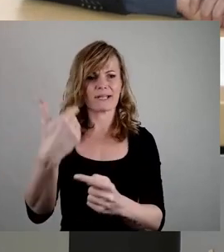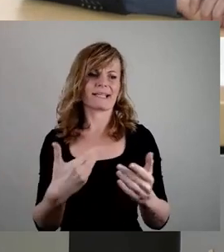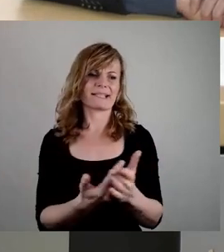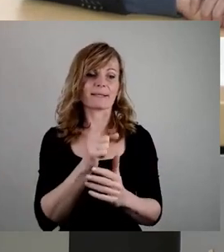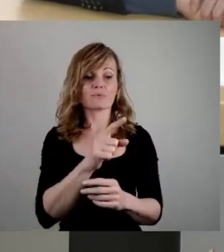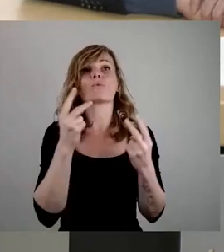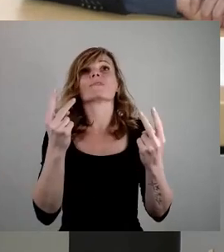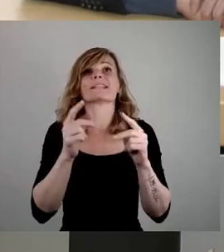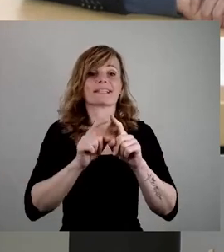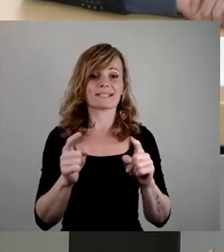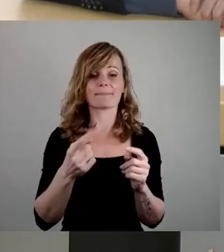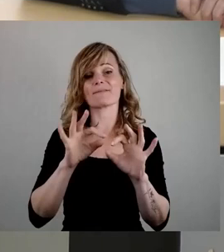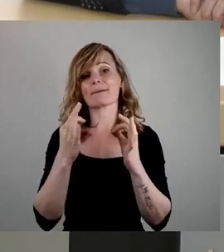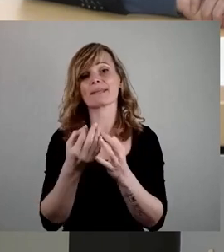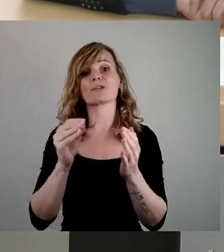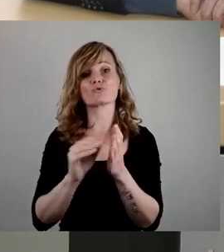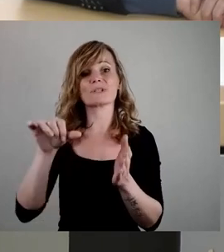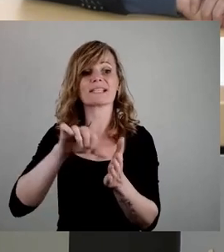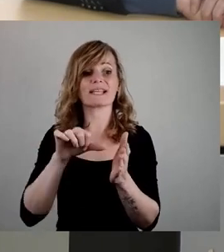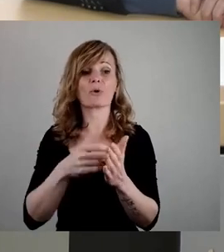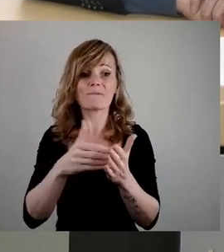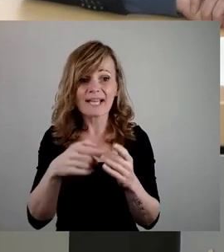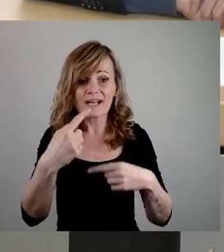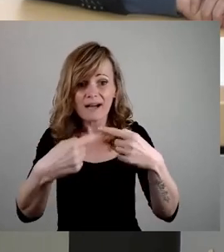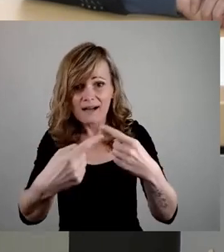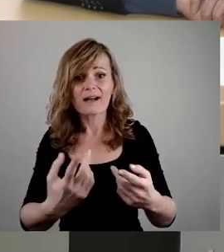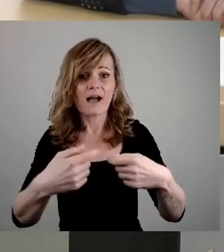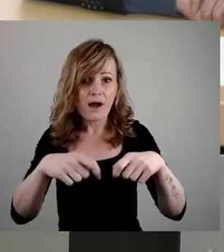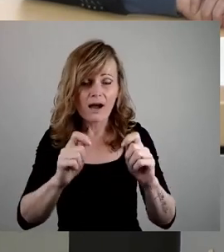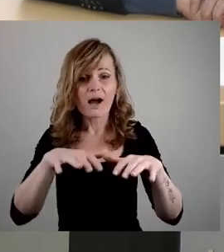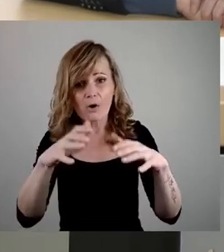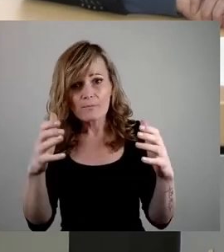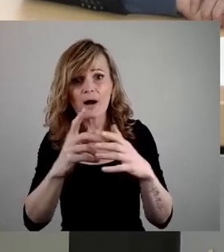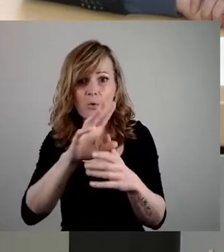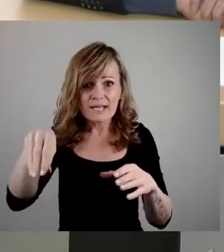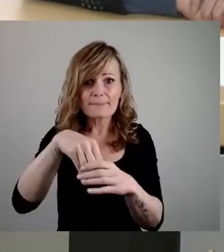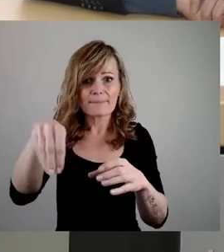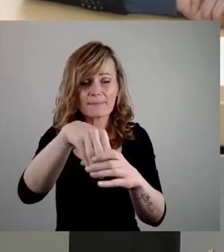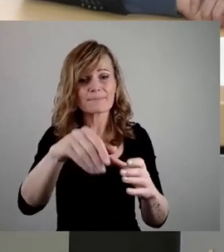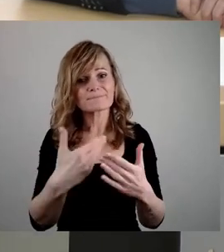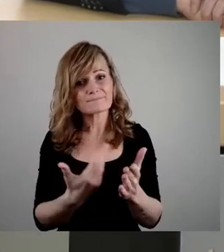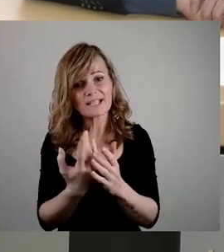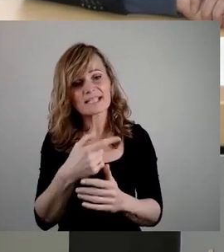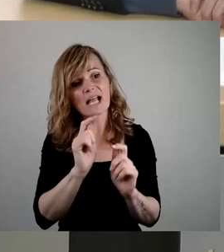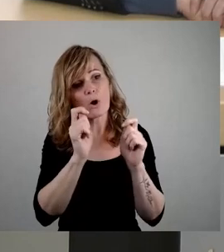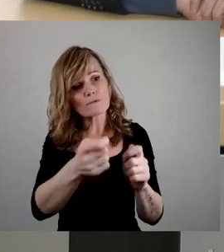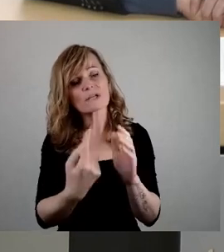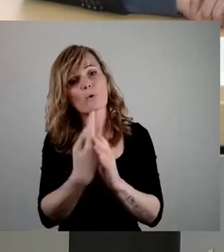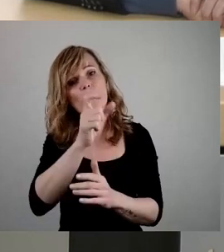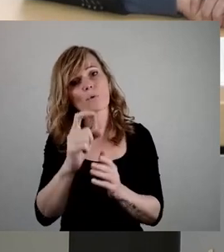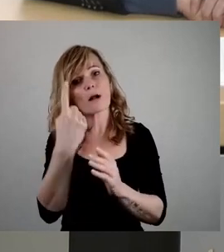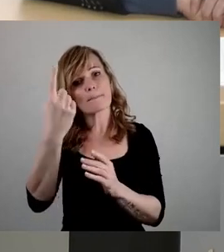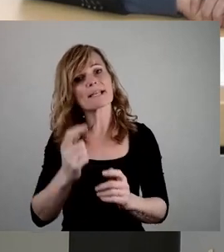dass diese Familienschulzentren weiterhin aufgebaut und implementiert werden, diesem Auftrag an den Oberbürgermeister auch